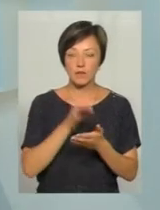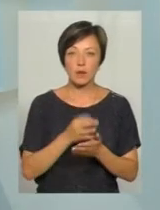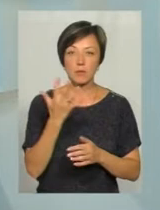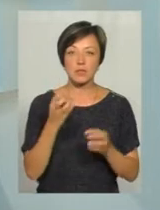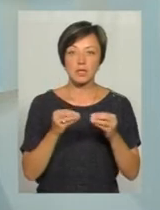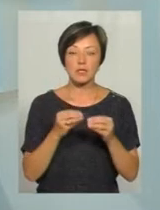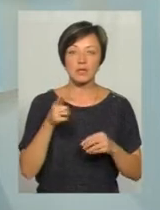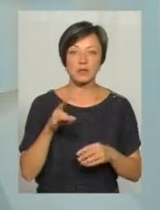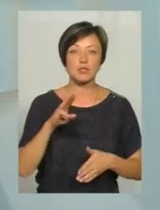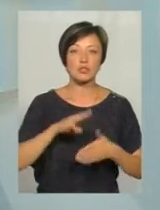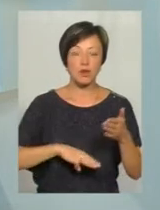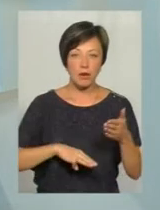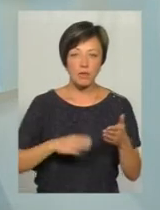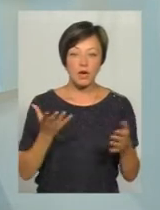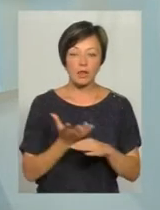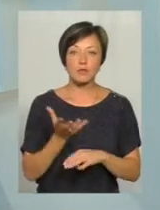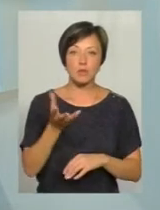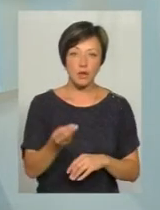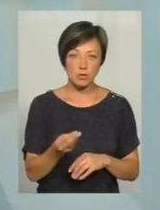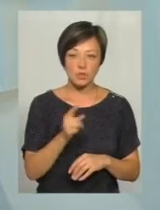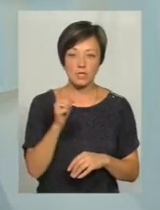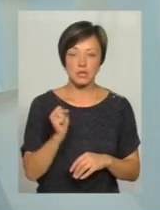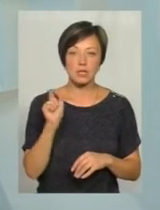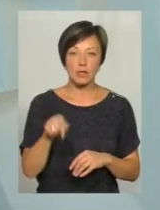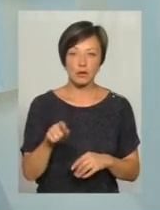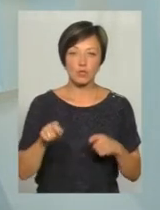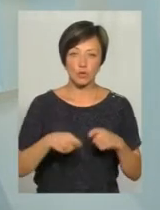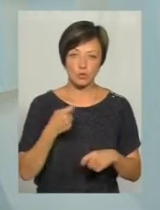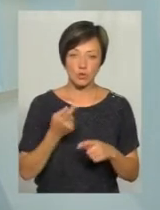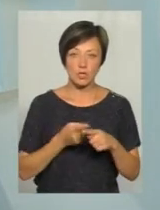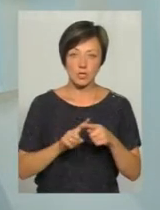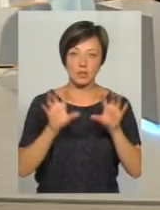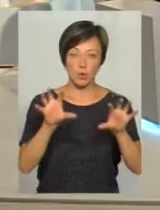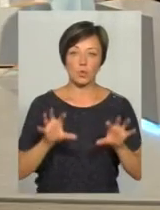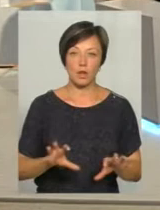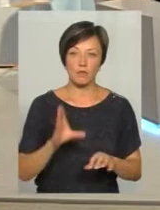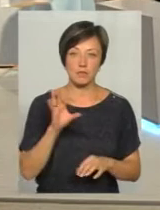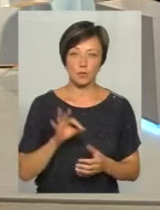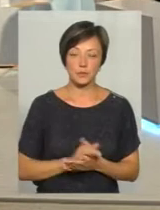гривень штрафу, які вони сплачують за те, що порушують дане законодавство.